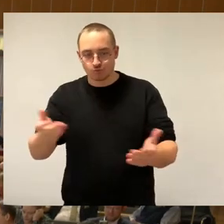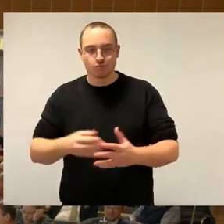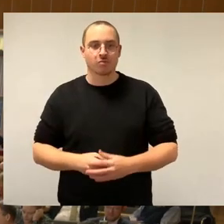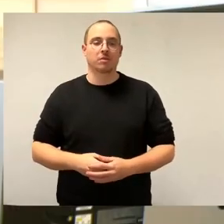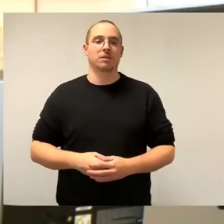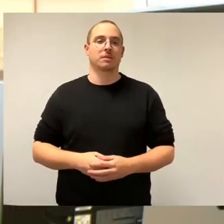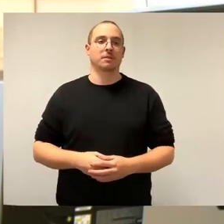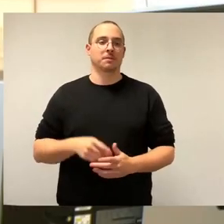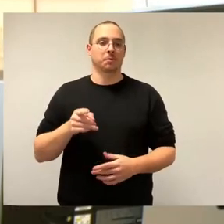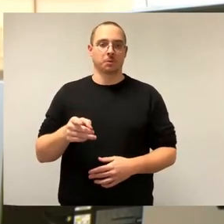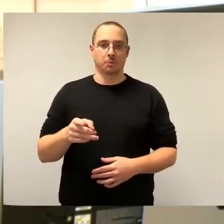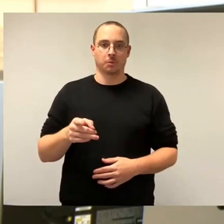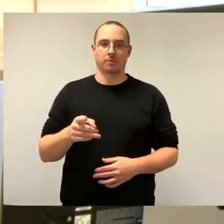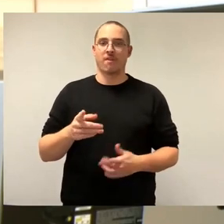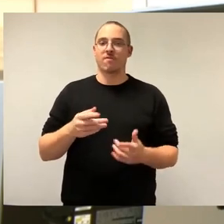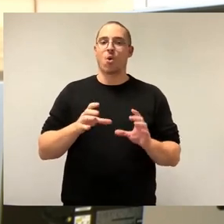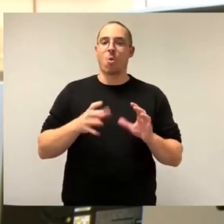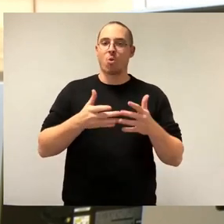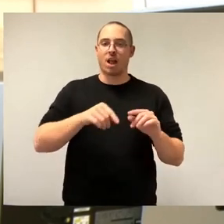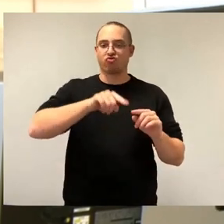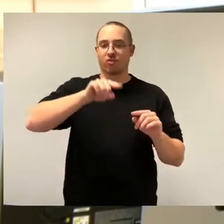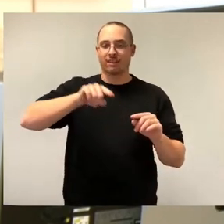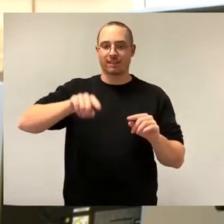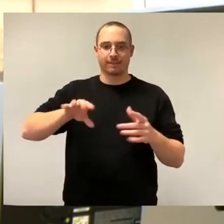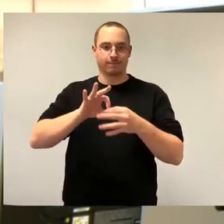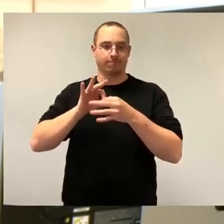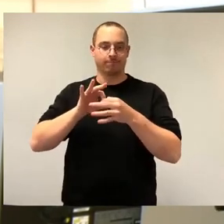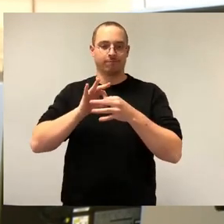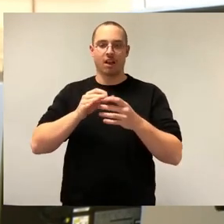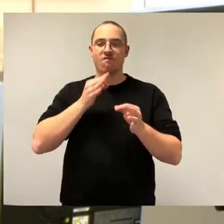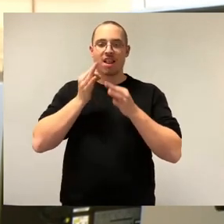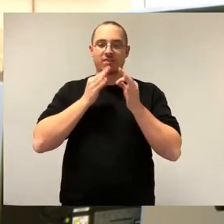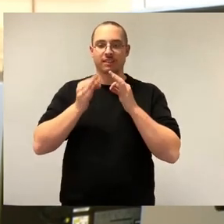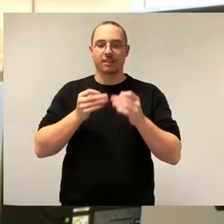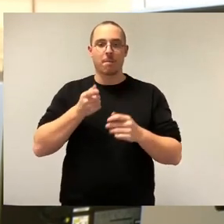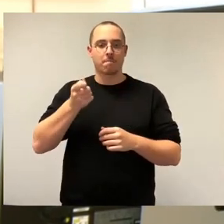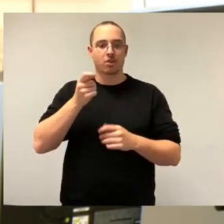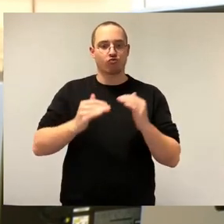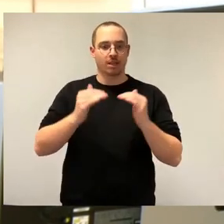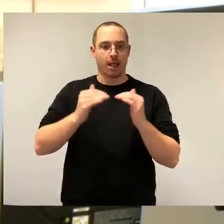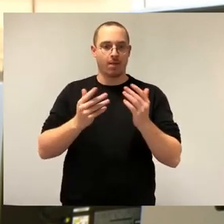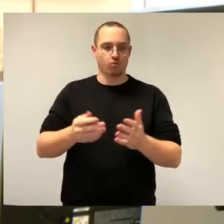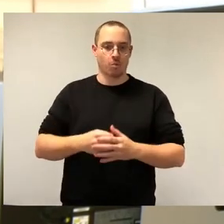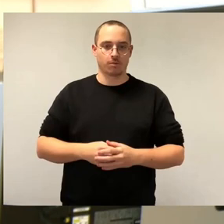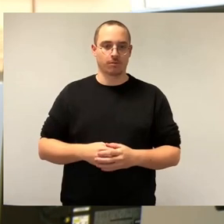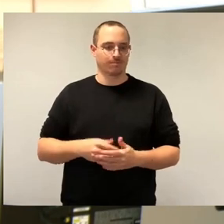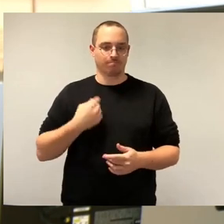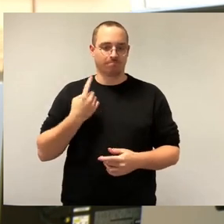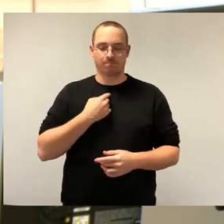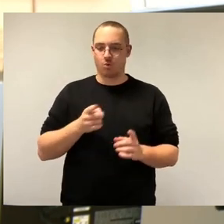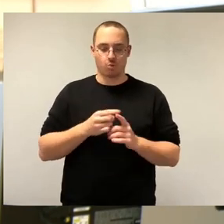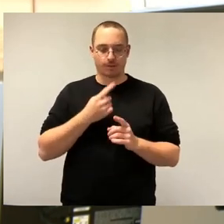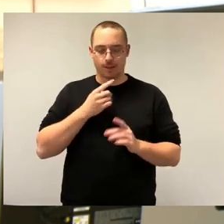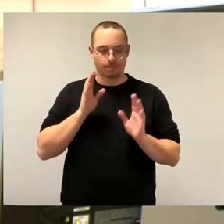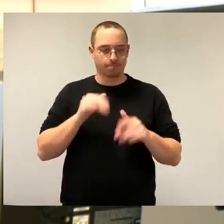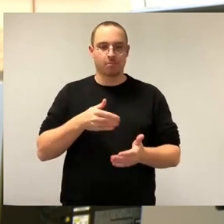zwecks qualifizierten Mietspiegel. Kurz vorneweg, wir lehnen die Satzung ab. Der Entwurf ist mal wieder ein Beispiel, warum die Landeshauptstadt scheinbar